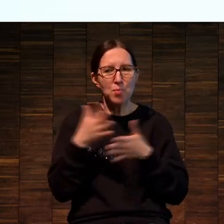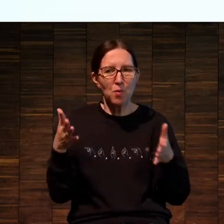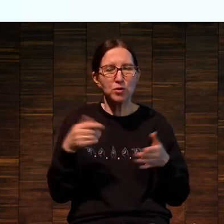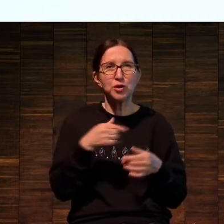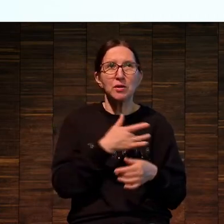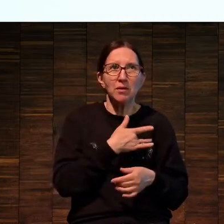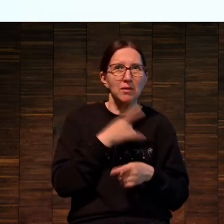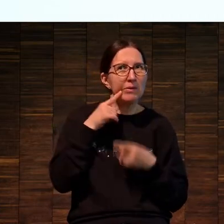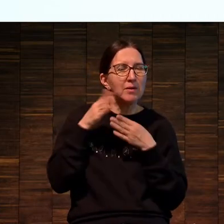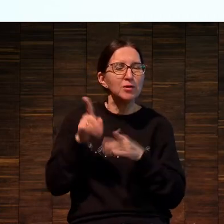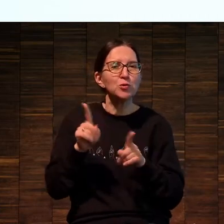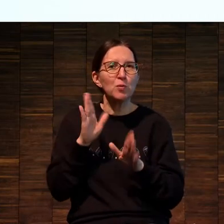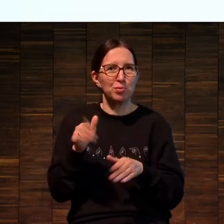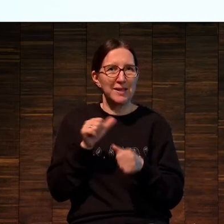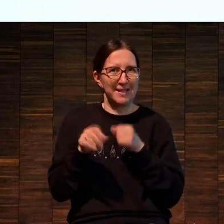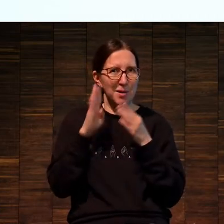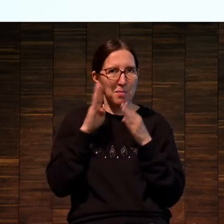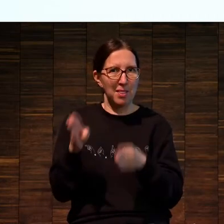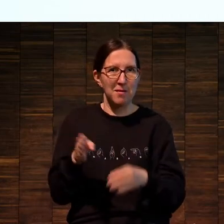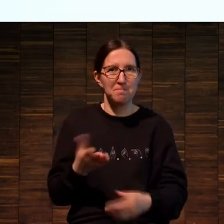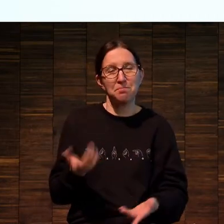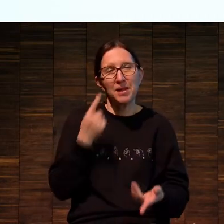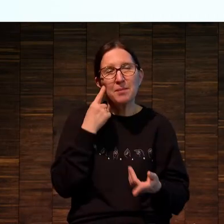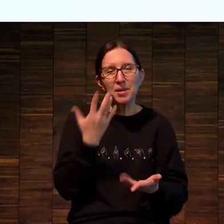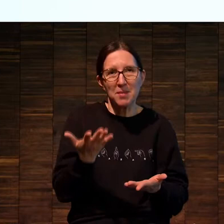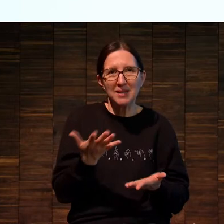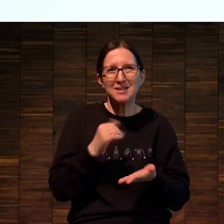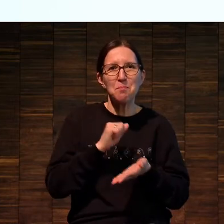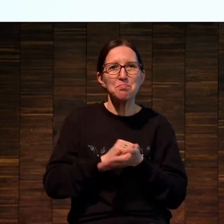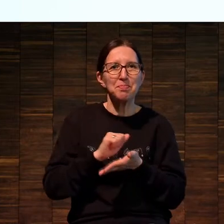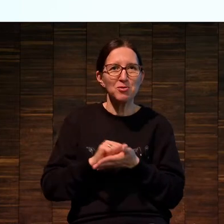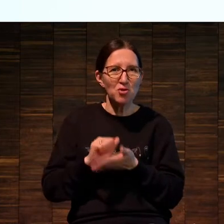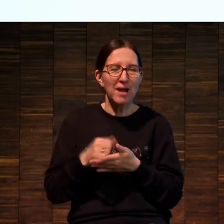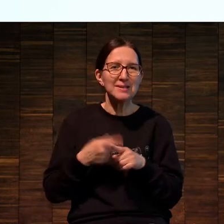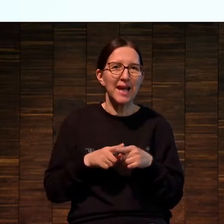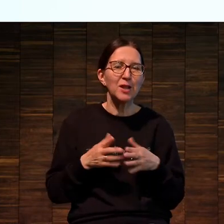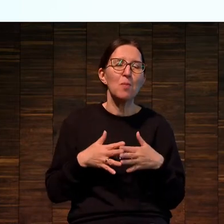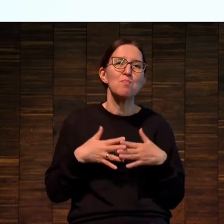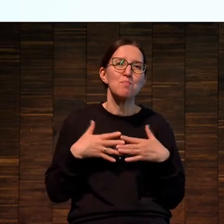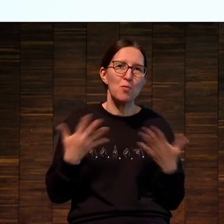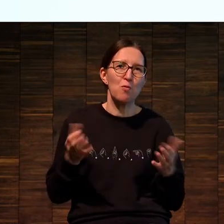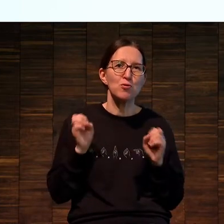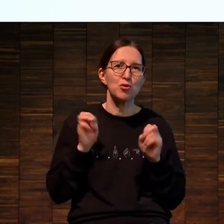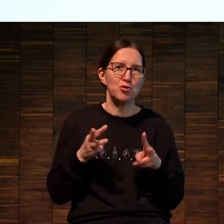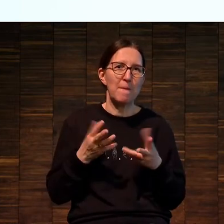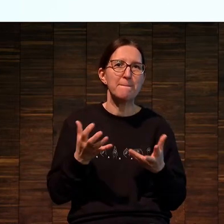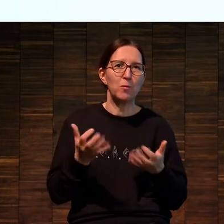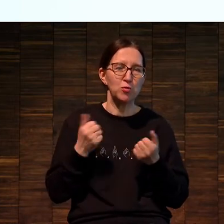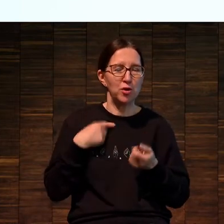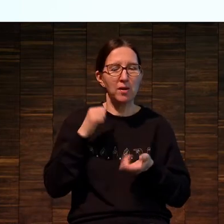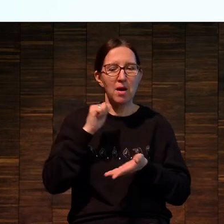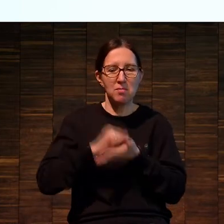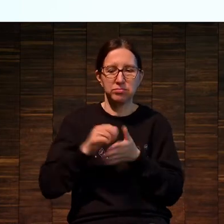концентрироваться? Смотрите, печать — это больше, получение импринта.